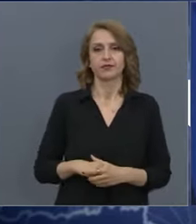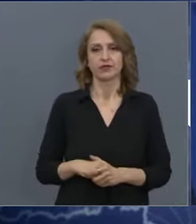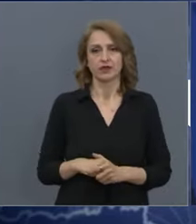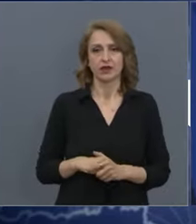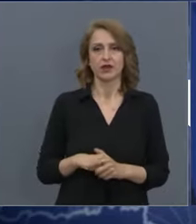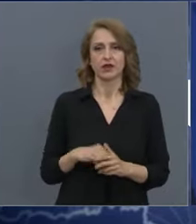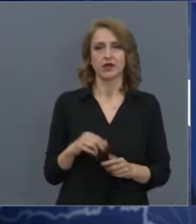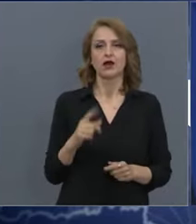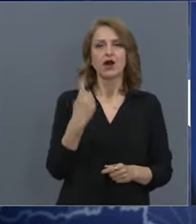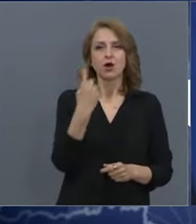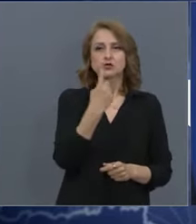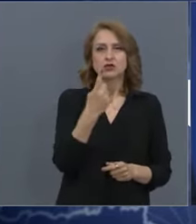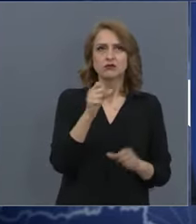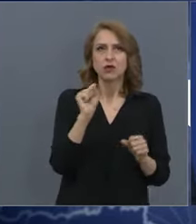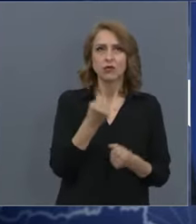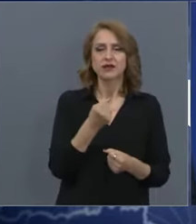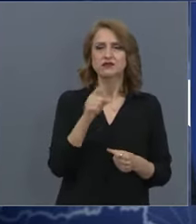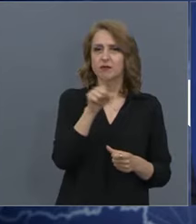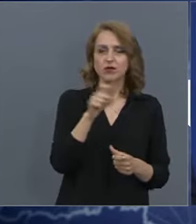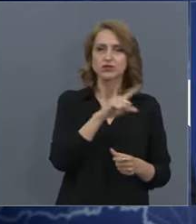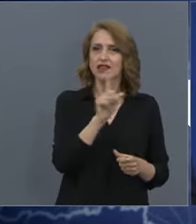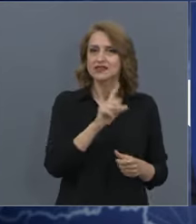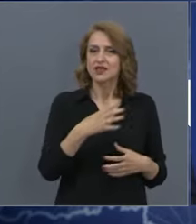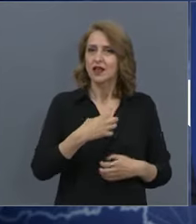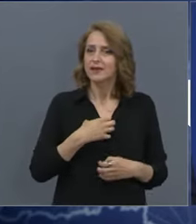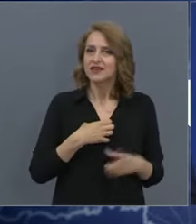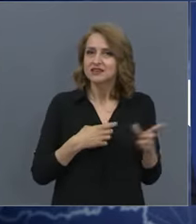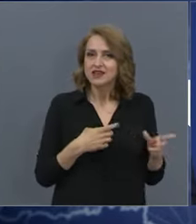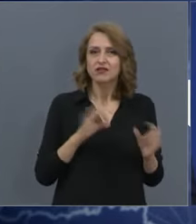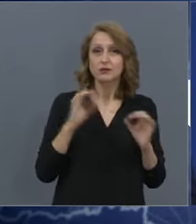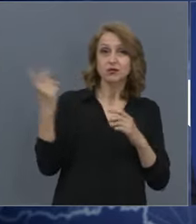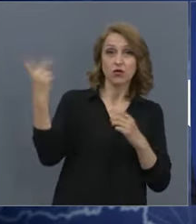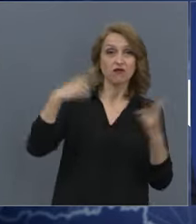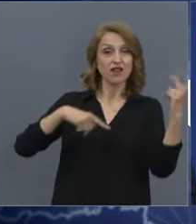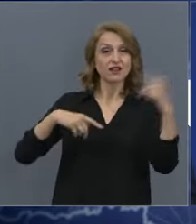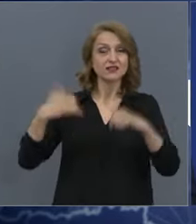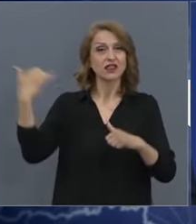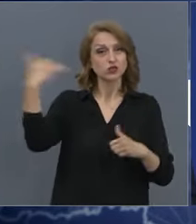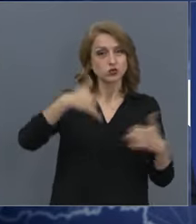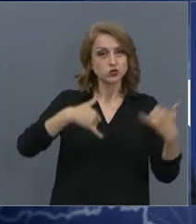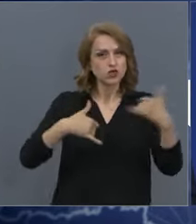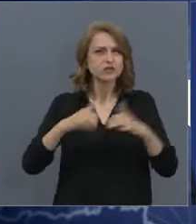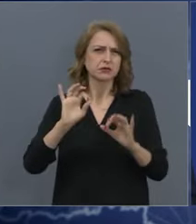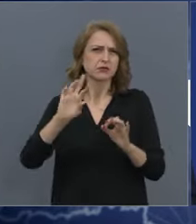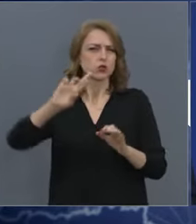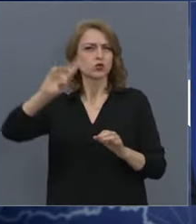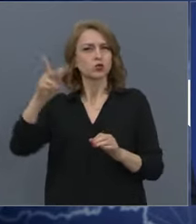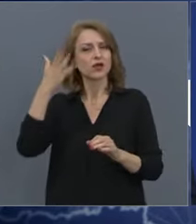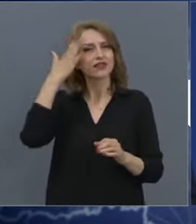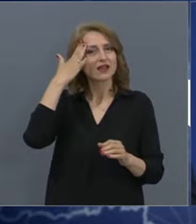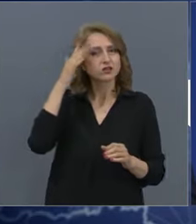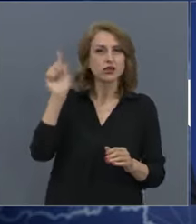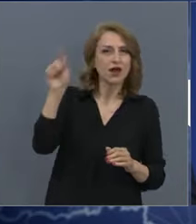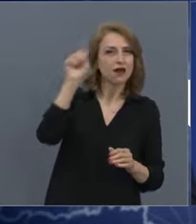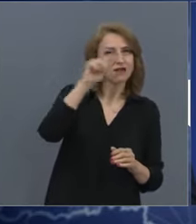обега не с един въпрос, само много бърз. Не се ли притеснявате, че влизащите чужденци от други страни, които знаем,